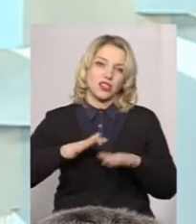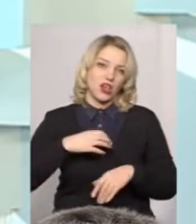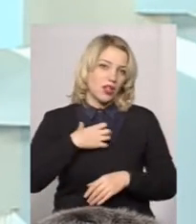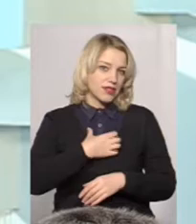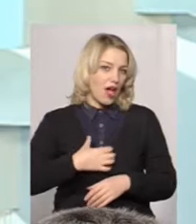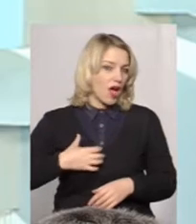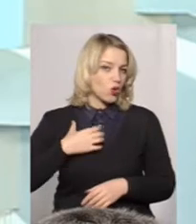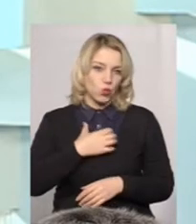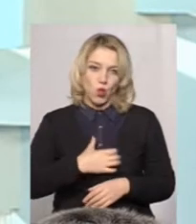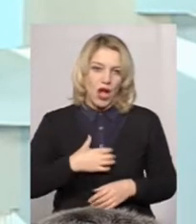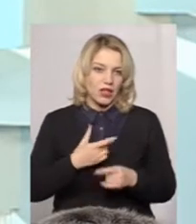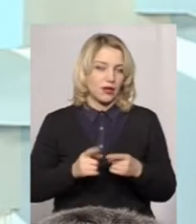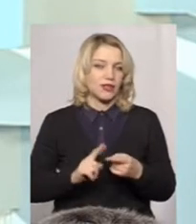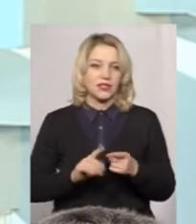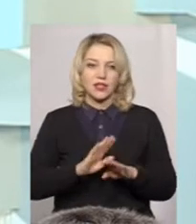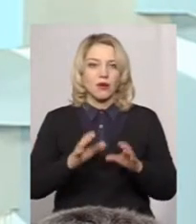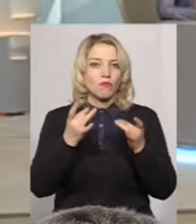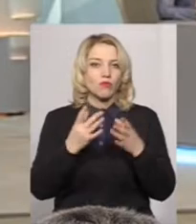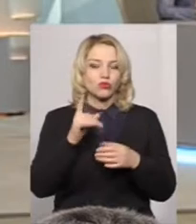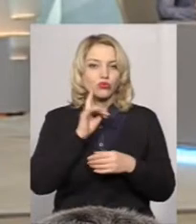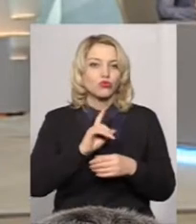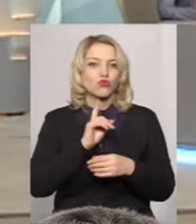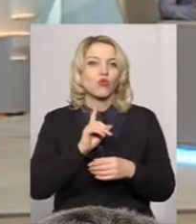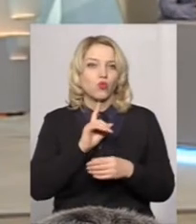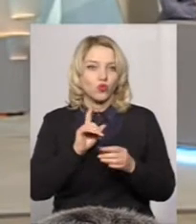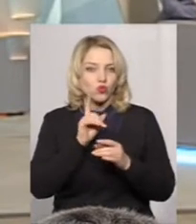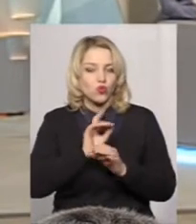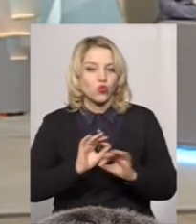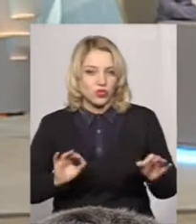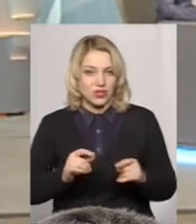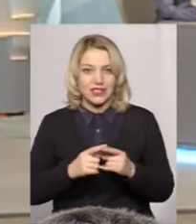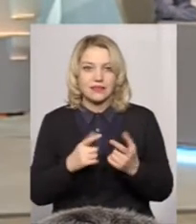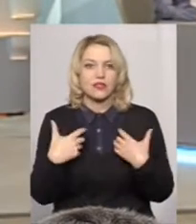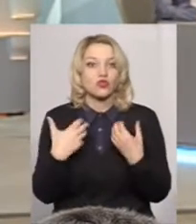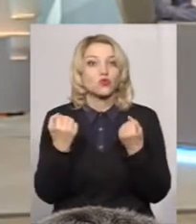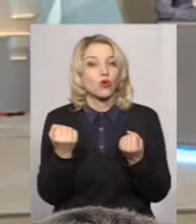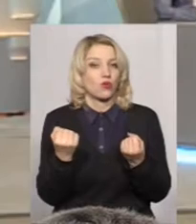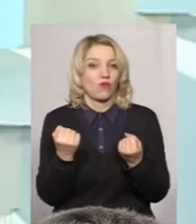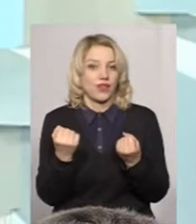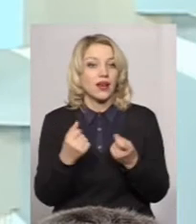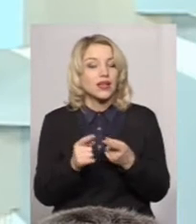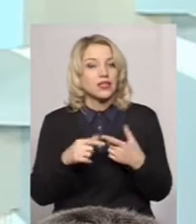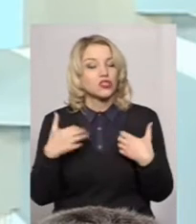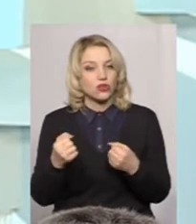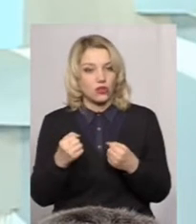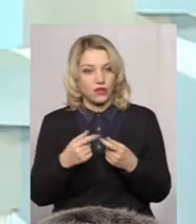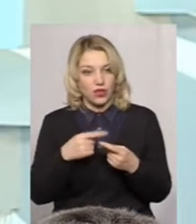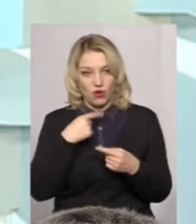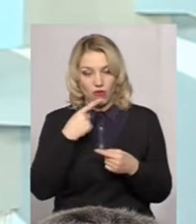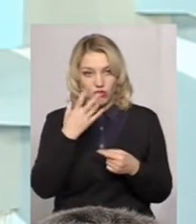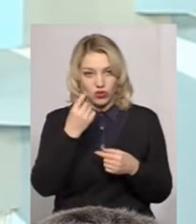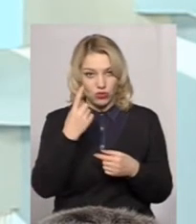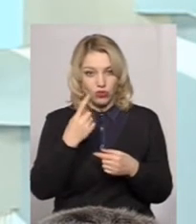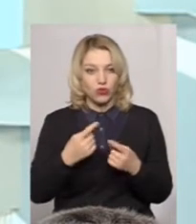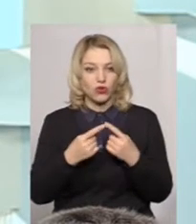актуальною. Бо це не просто зручність. Ви знаєте, ми зараз говоримо про здоров'я, я вам ще про одну річ скажу, про яку